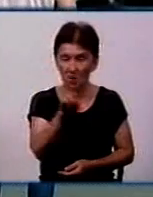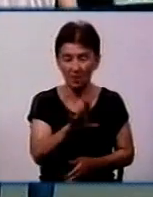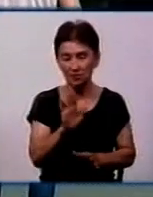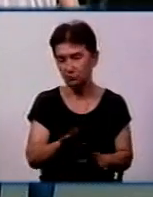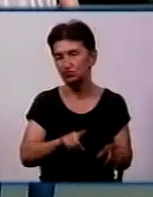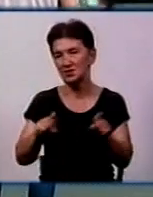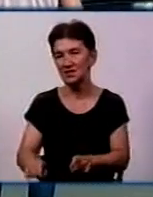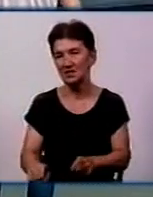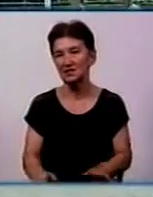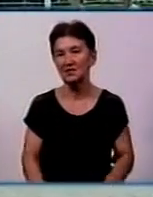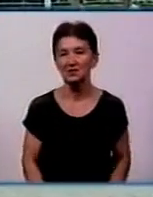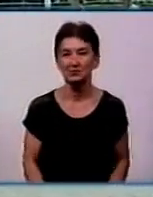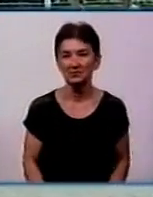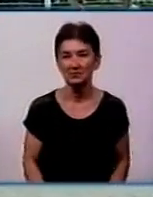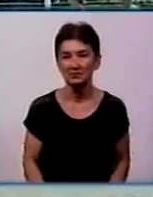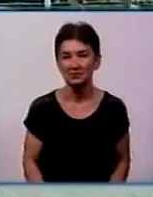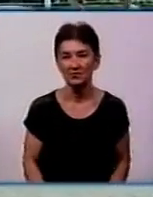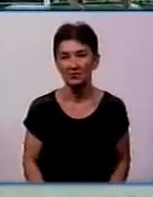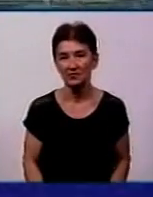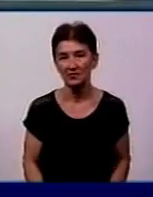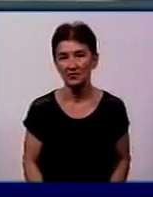Микола Мумига, Анатолій Басистий. День за днем.